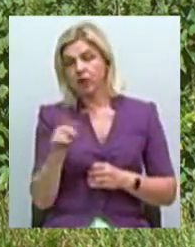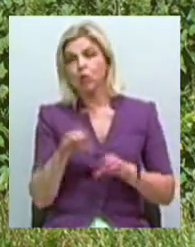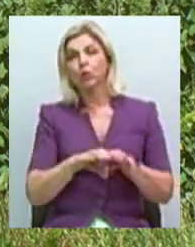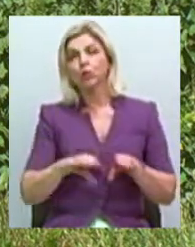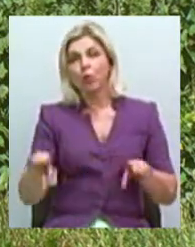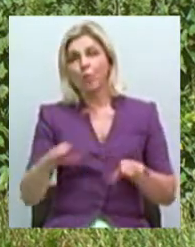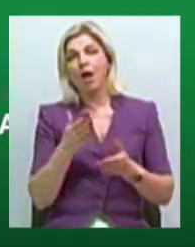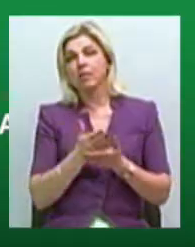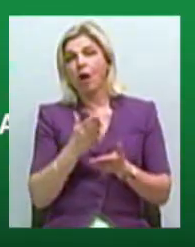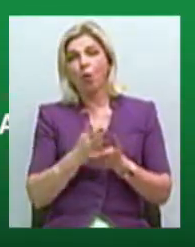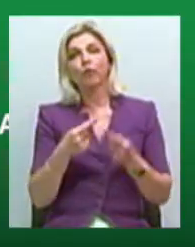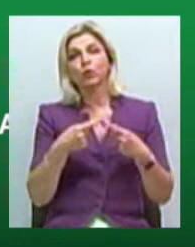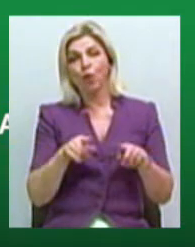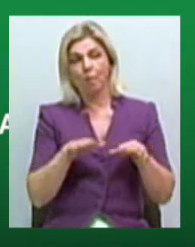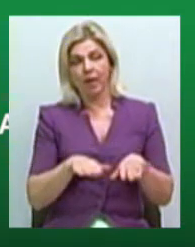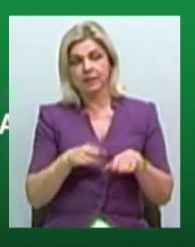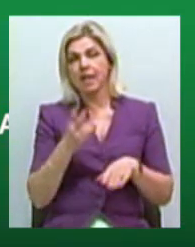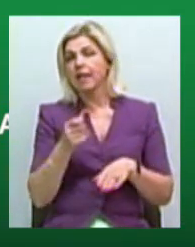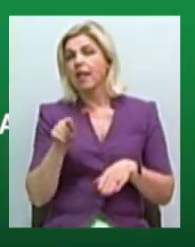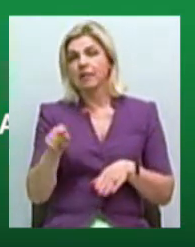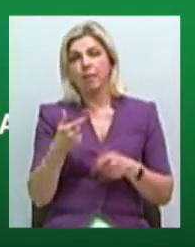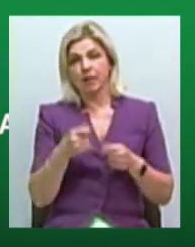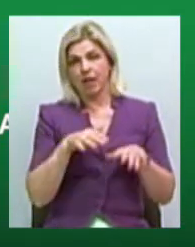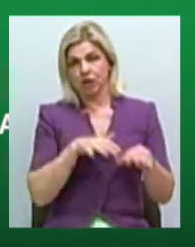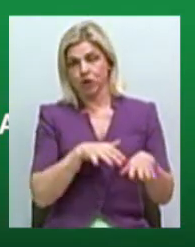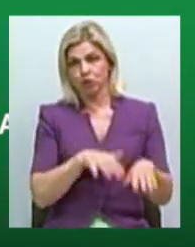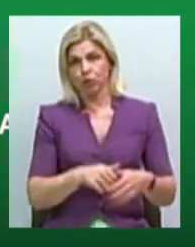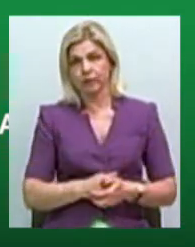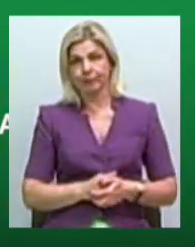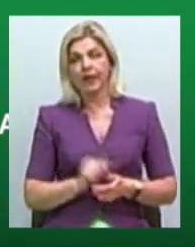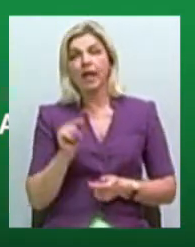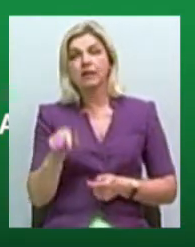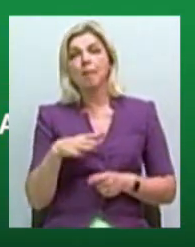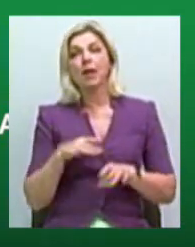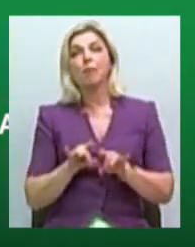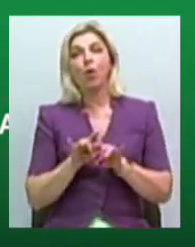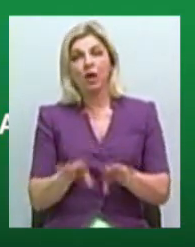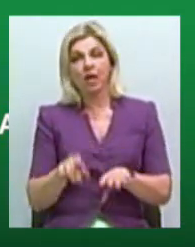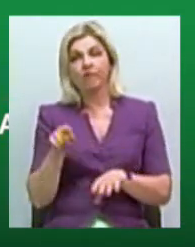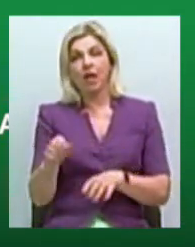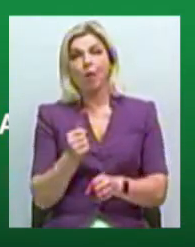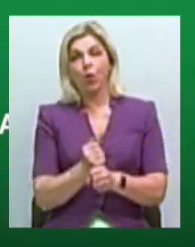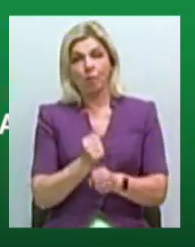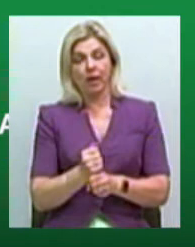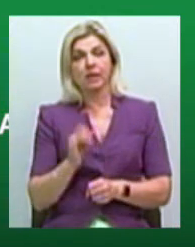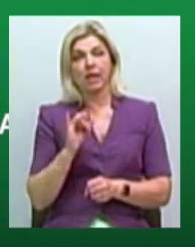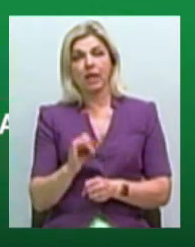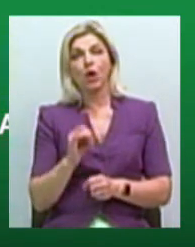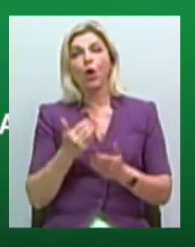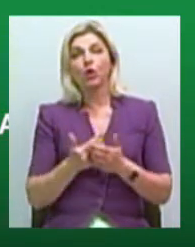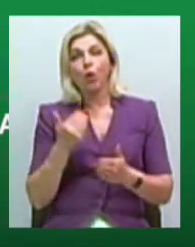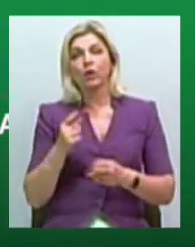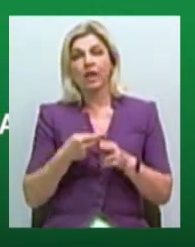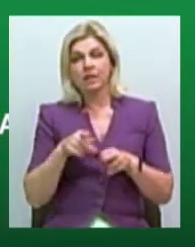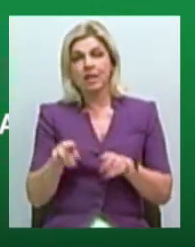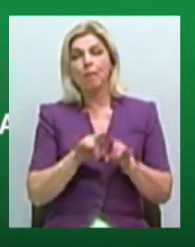там, де тече вода. Там вже був порив і вони його робили там, дві труби, того, що цей порив